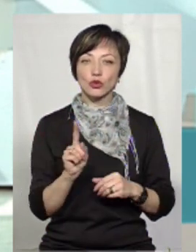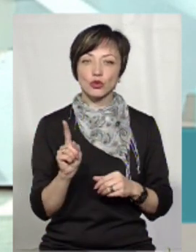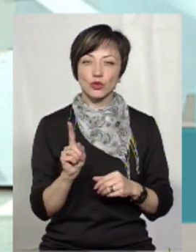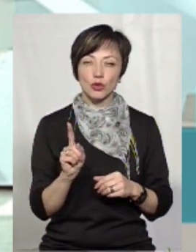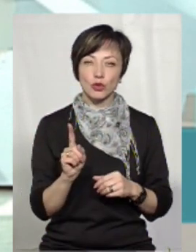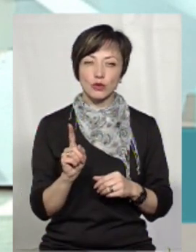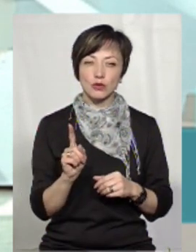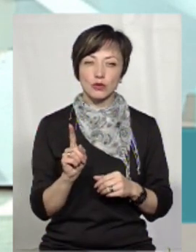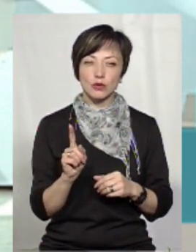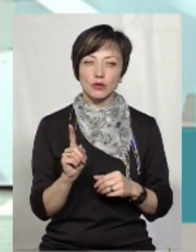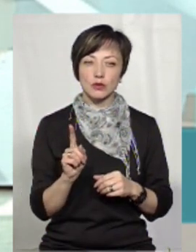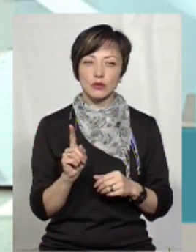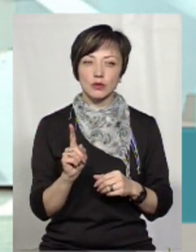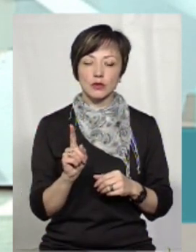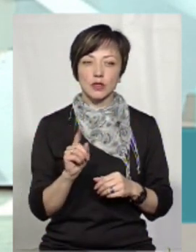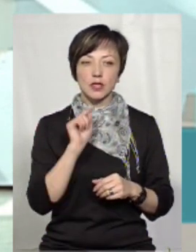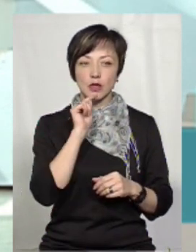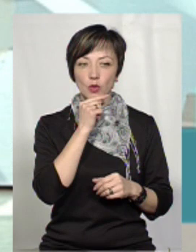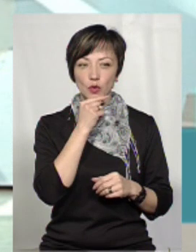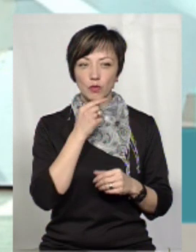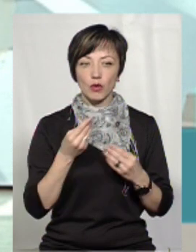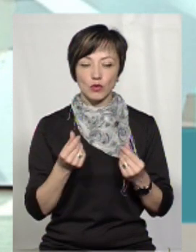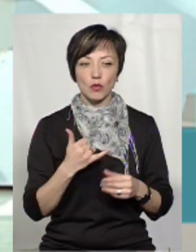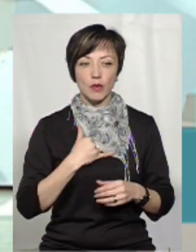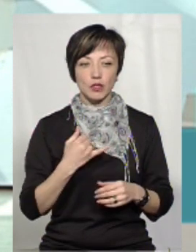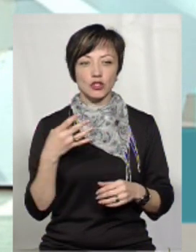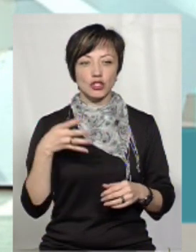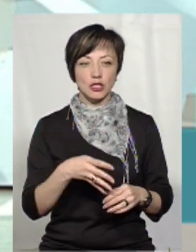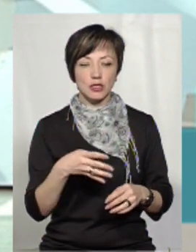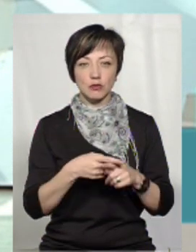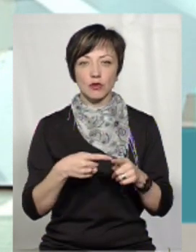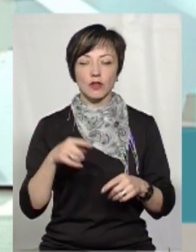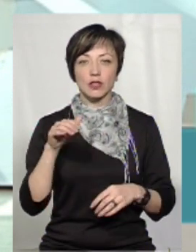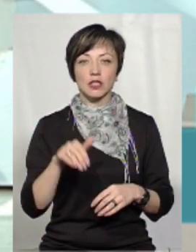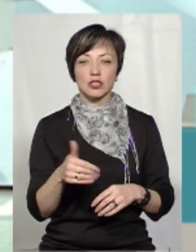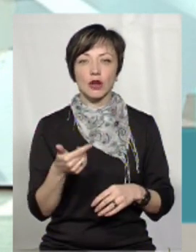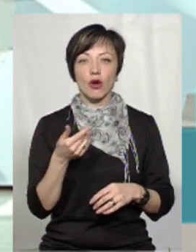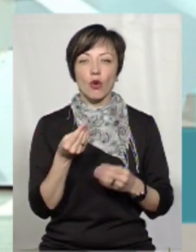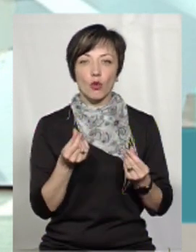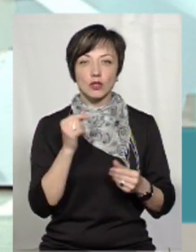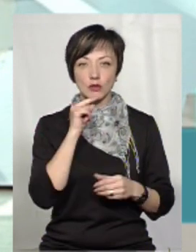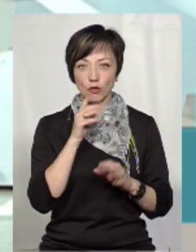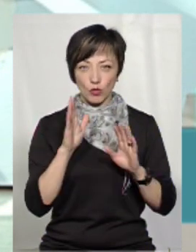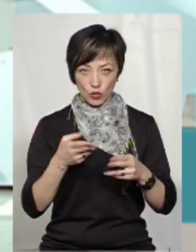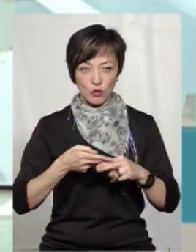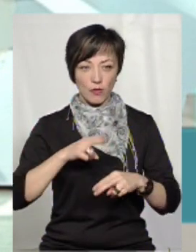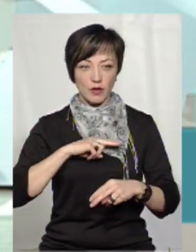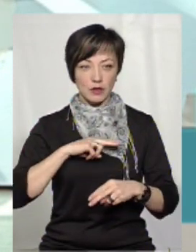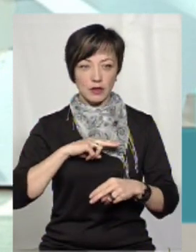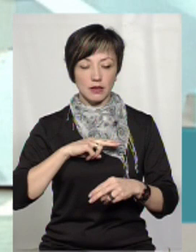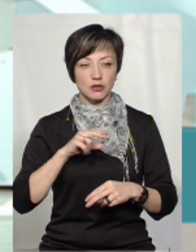як сказати, зекономлені гроші, от в мене 4,5 тисячі зекономлені гроші, чи будуть вони